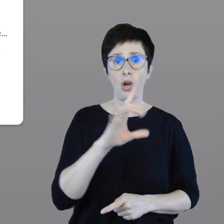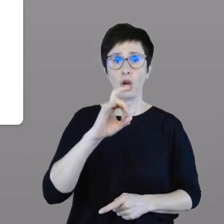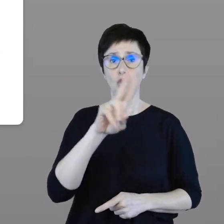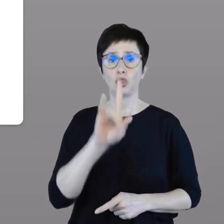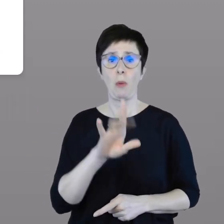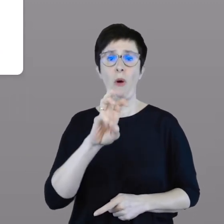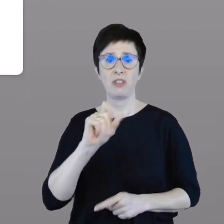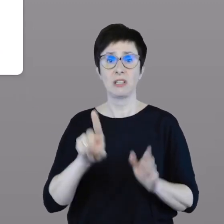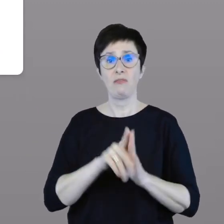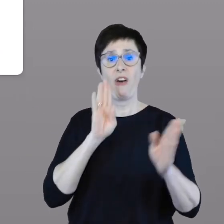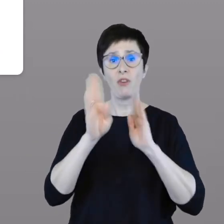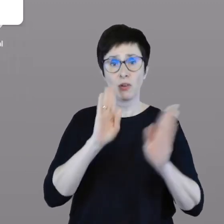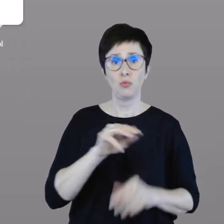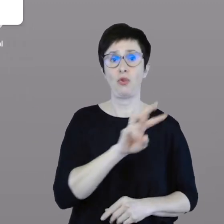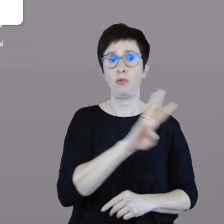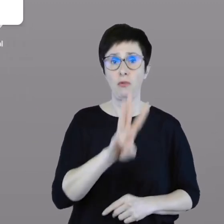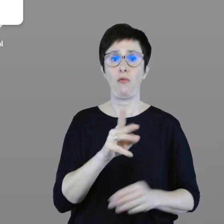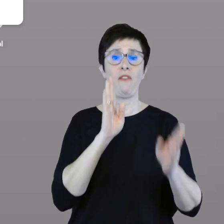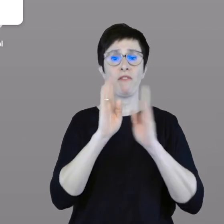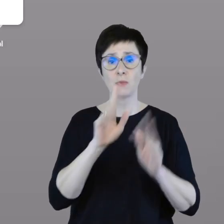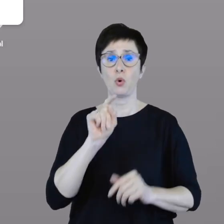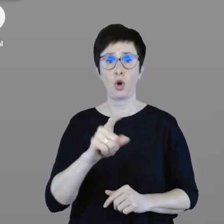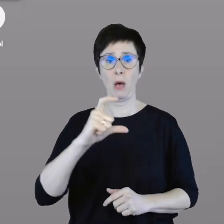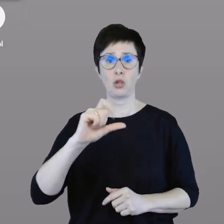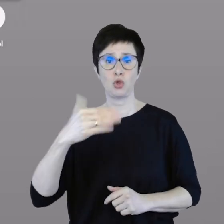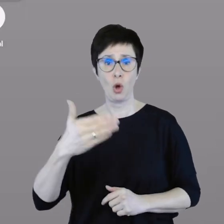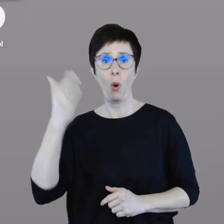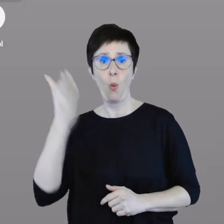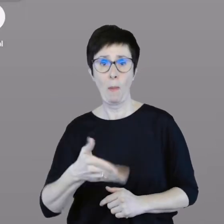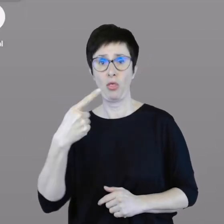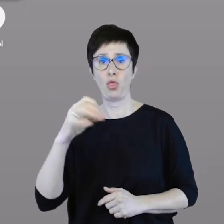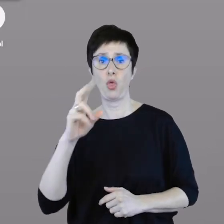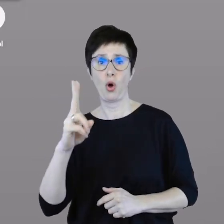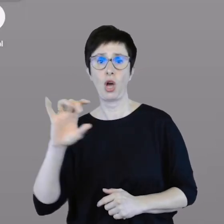Grzybowice na Facebooku www.facebook.com.com.